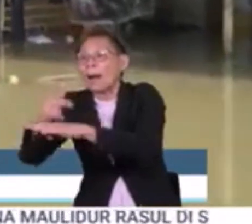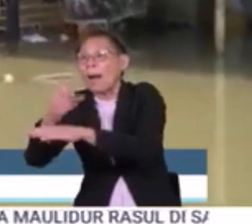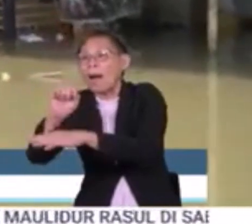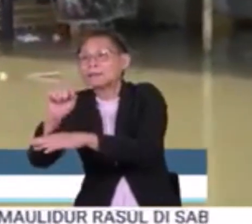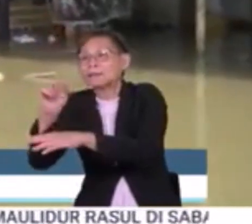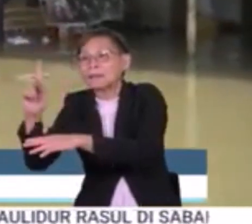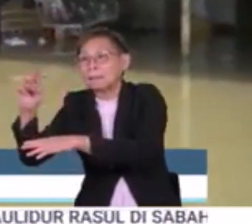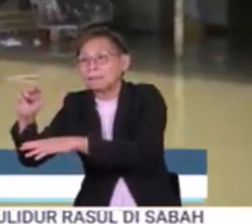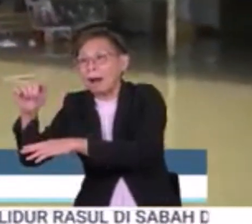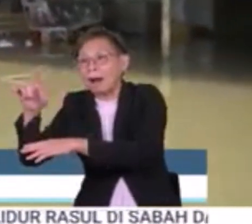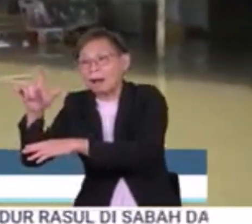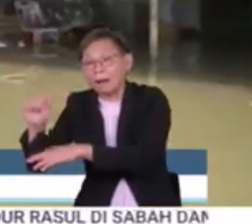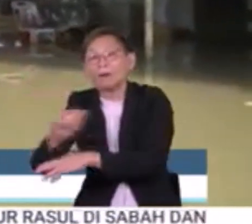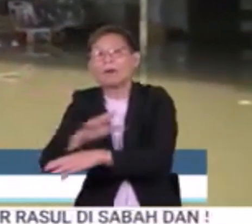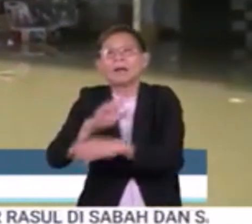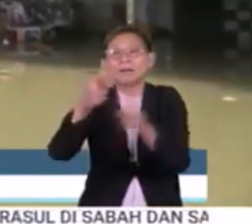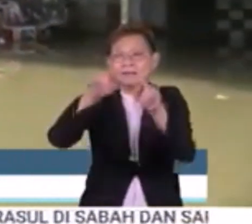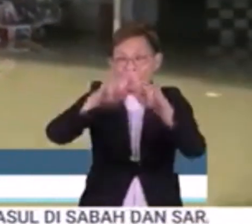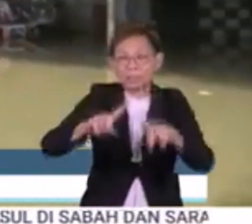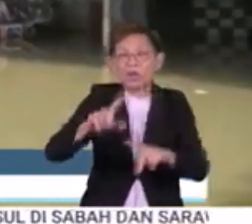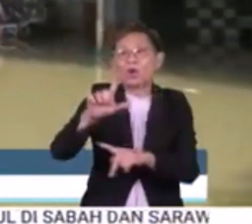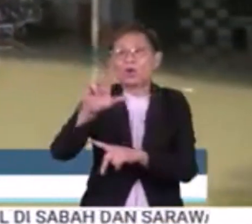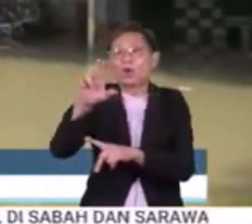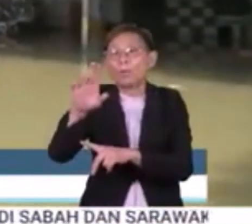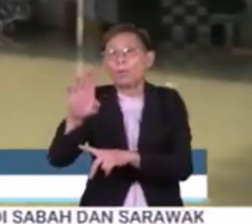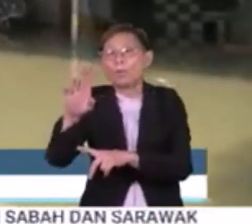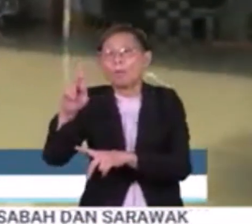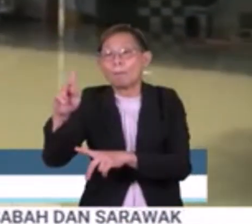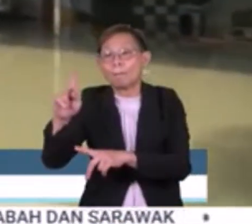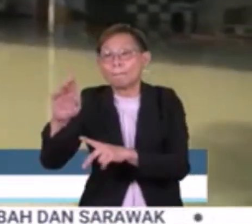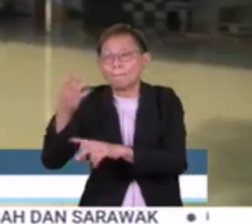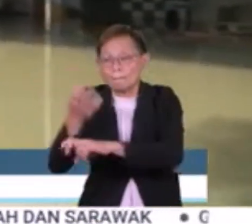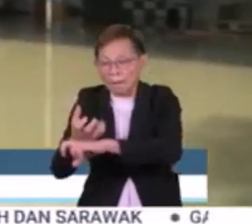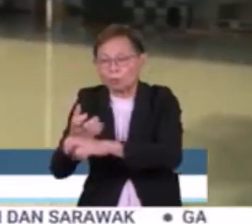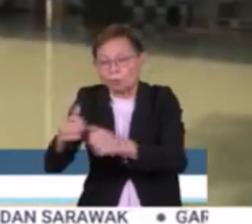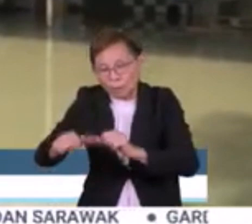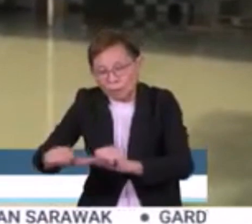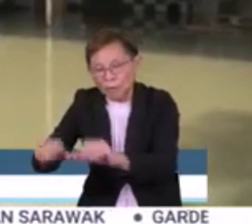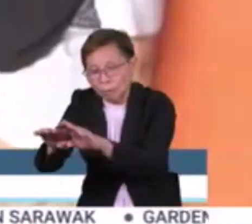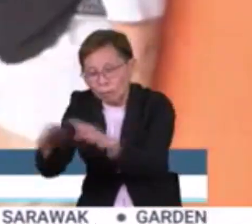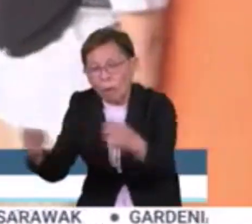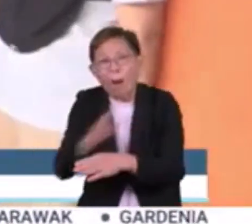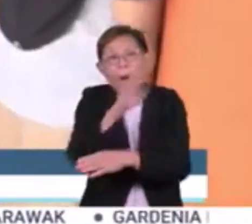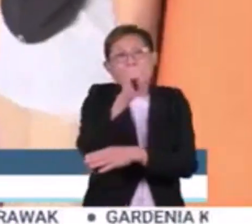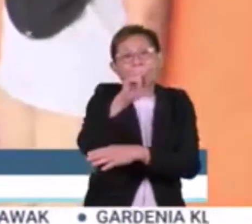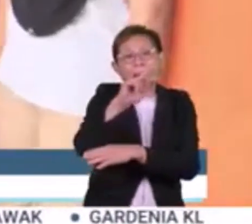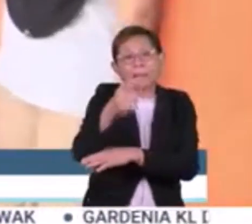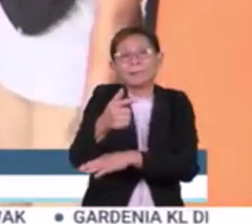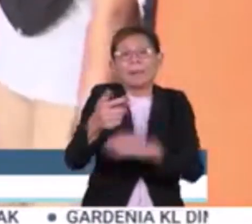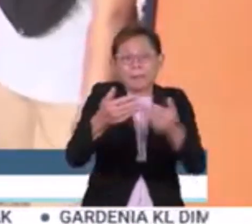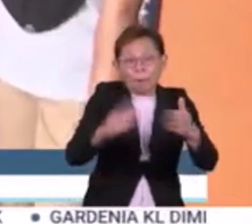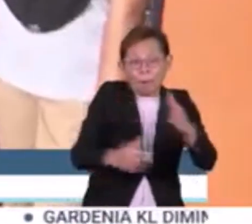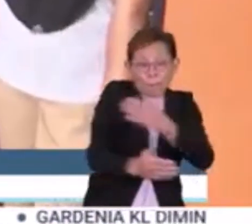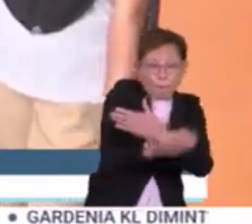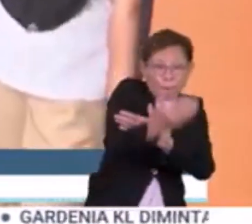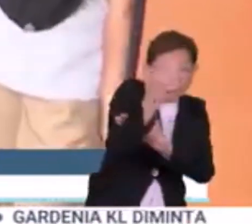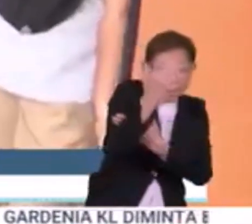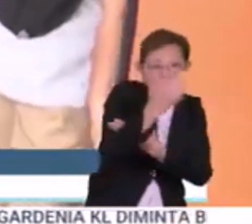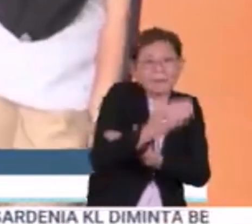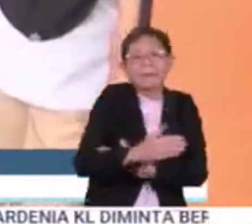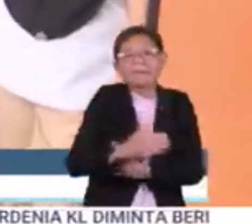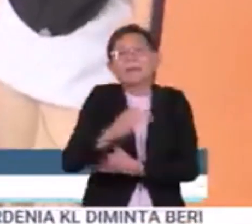SK Malau dan Dewan PPK Lubuk Batu masih dibuka. Di Baling, PPS dibuka pagi tadi SK Iboi,